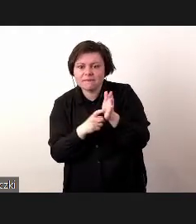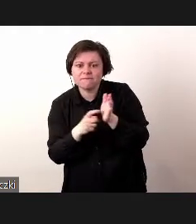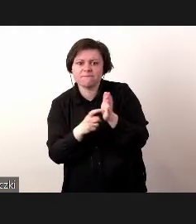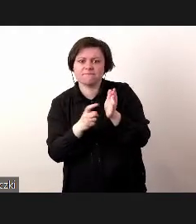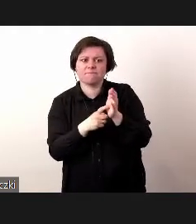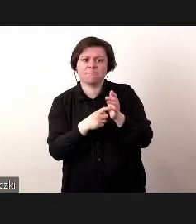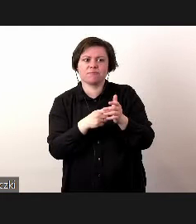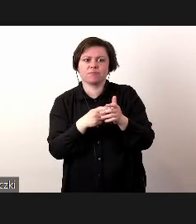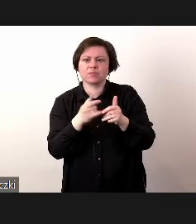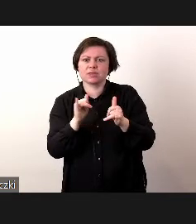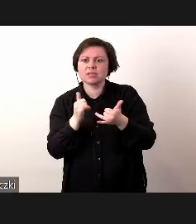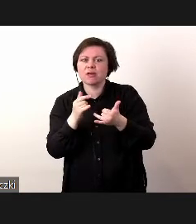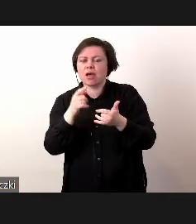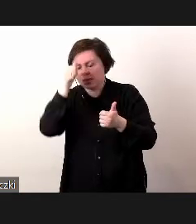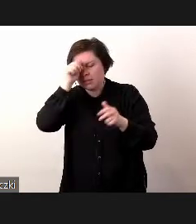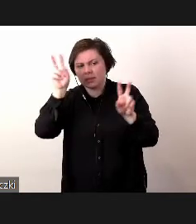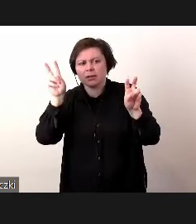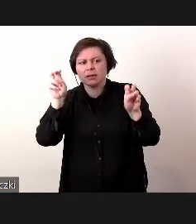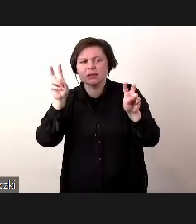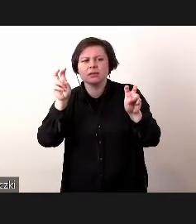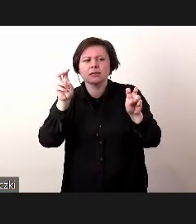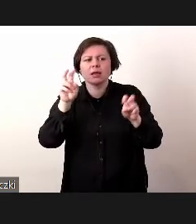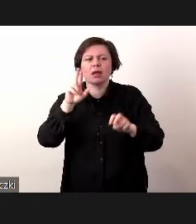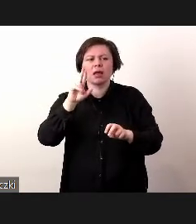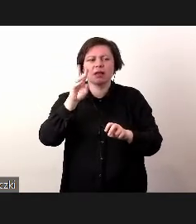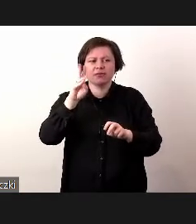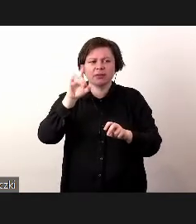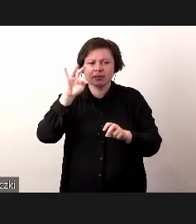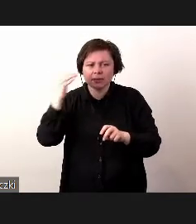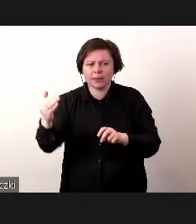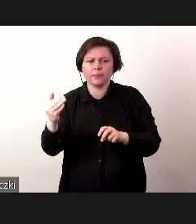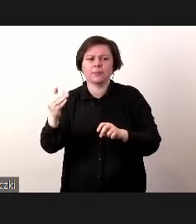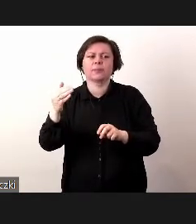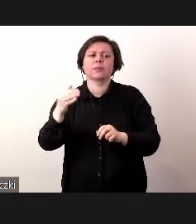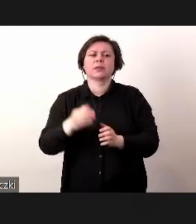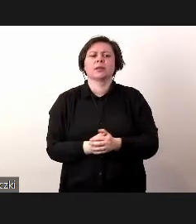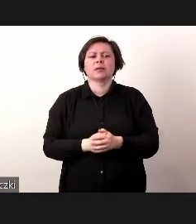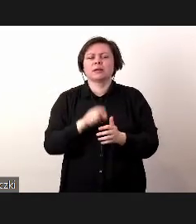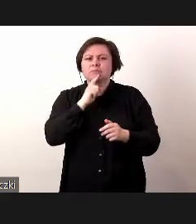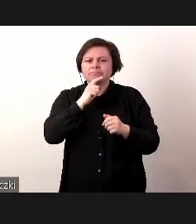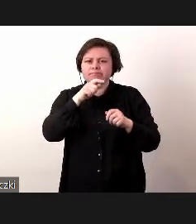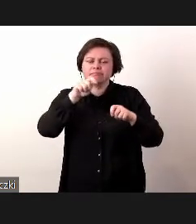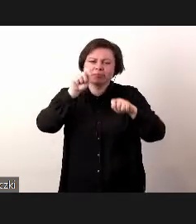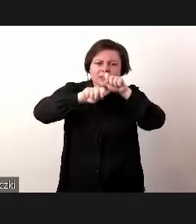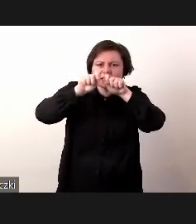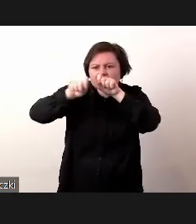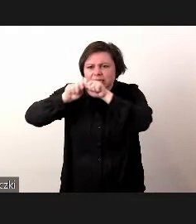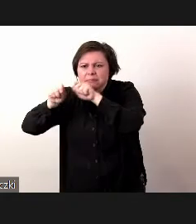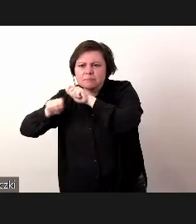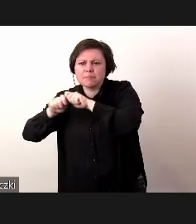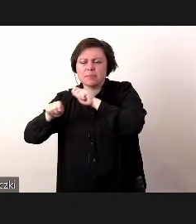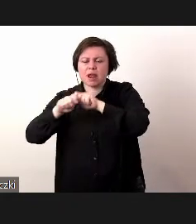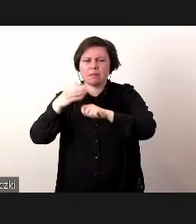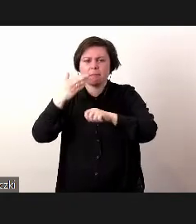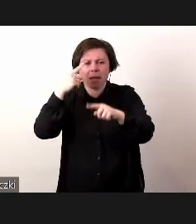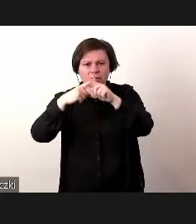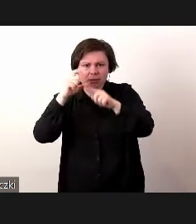wygenerowanie sobie czegoś, co się nazywa RVTM, czyli Requirements Verification Traceability Matrix,